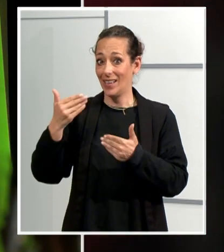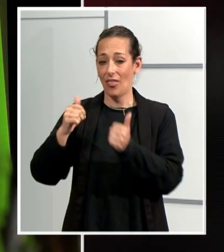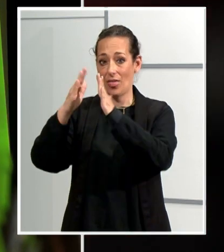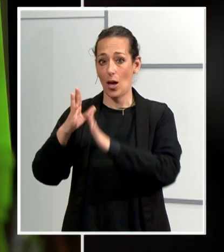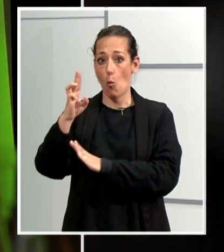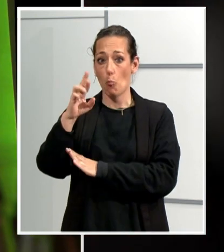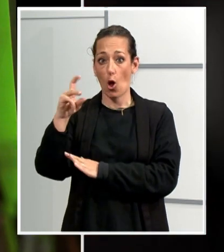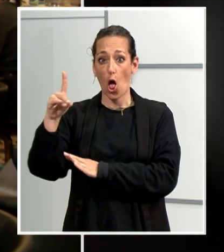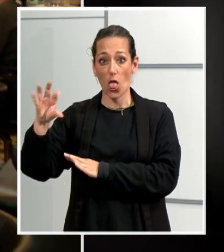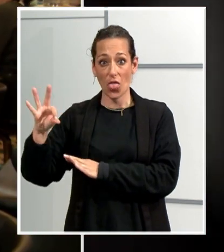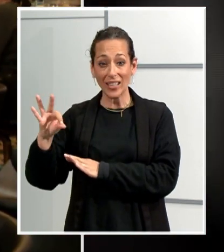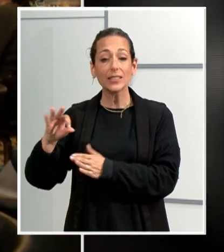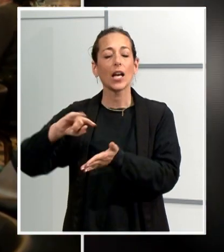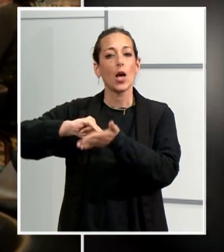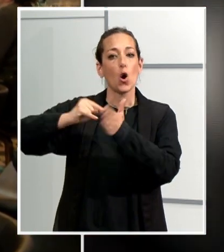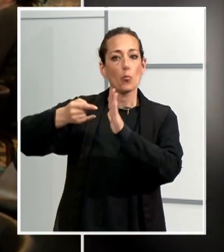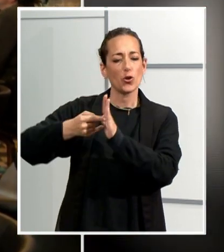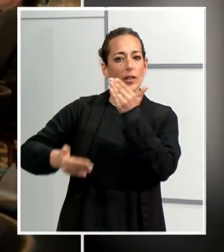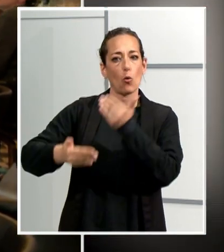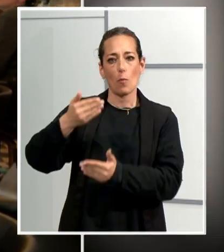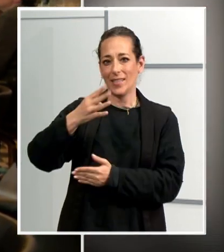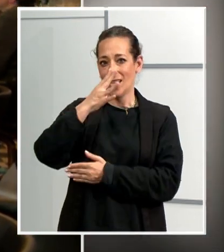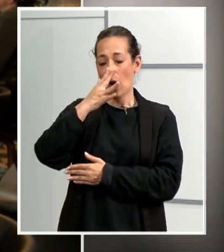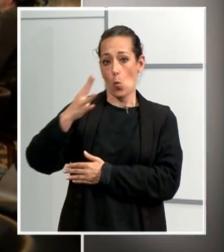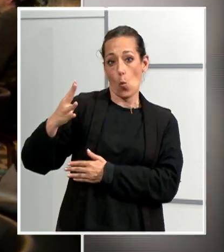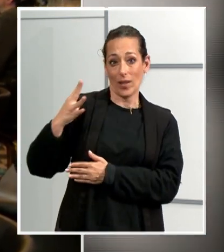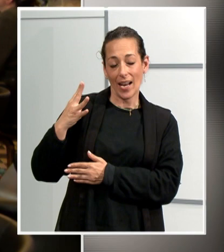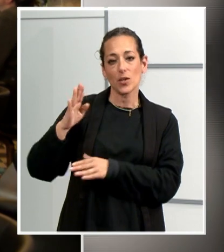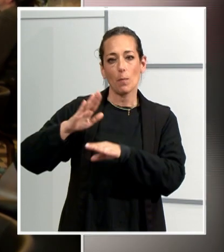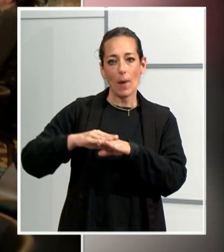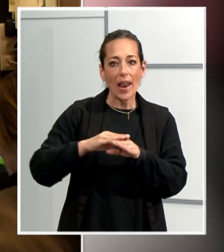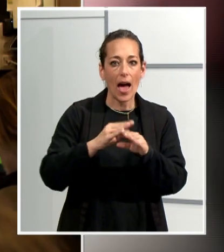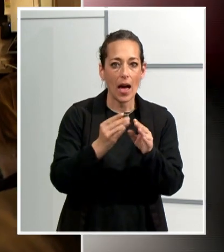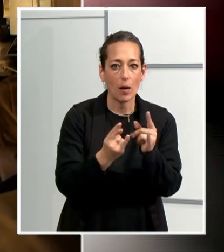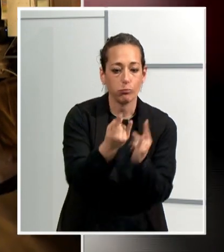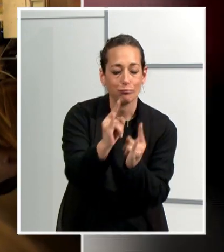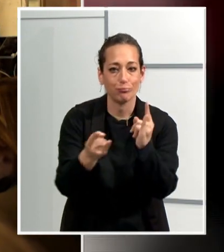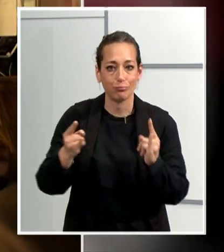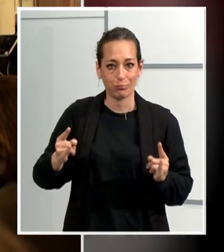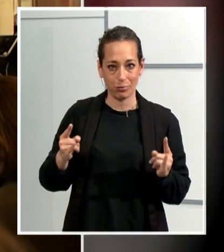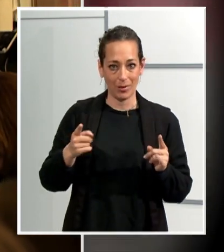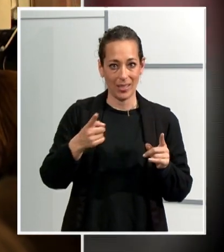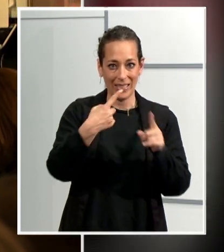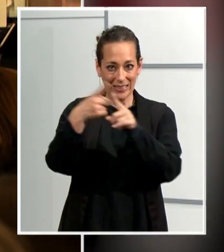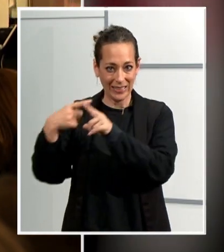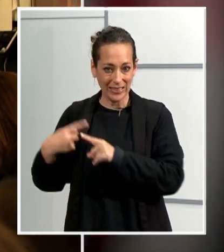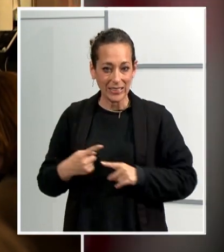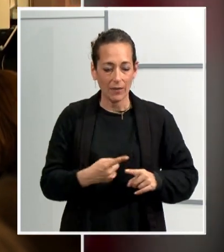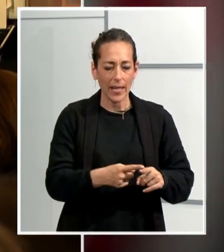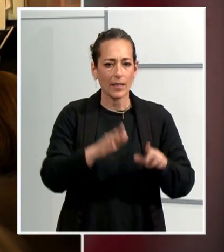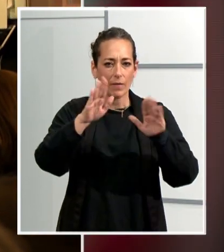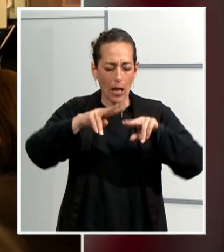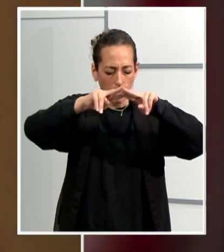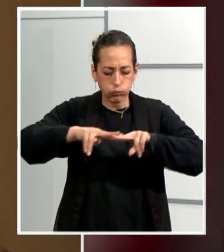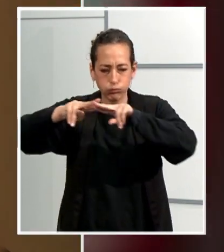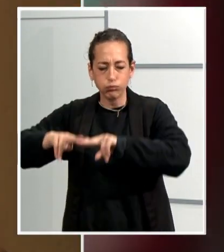El projecte va començar fa quatre anys amb cultius experimentals de set varietats, tres de tradicionals. Després de diverses anàlisi, es va decantar per la